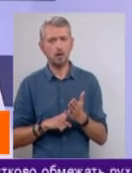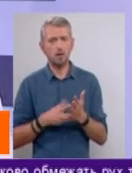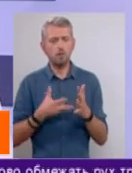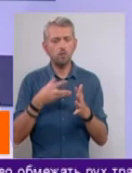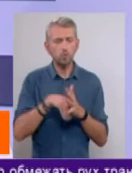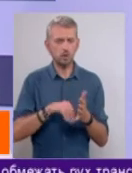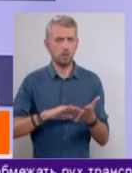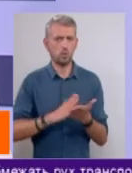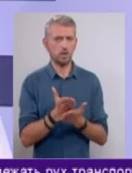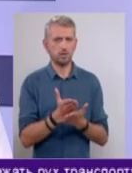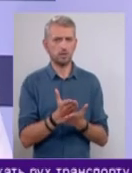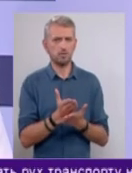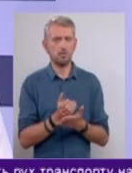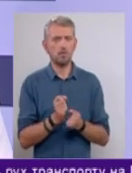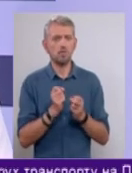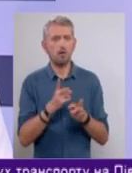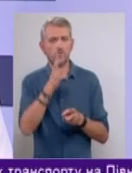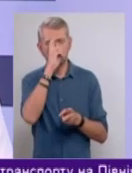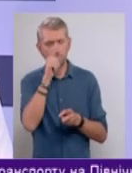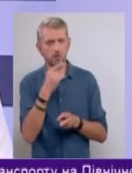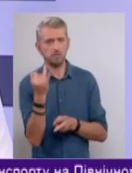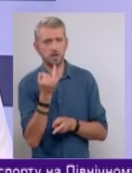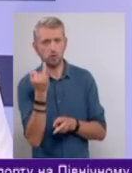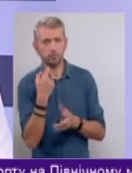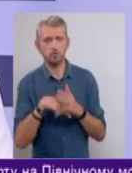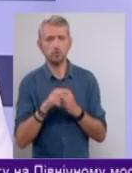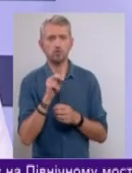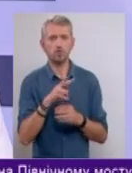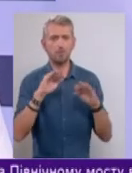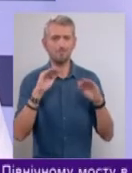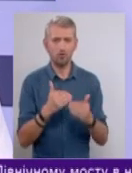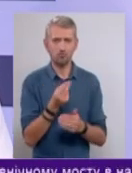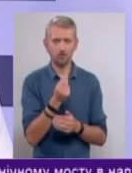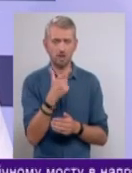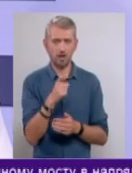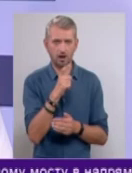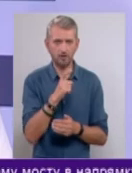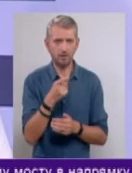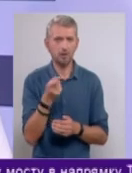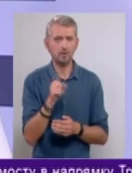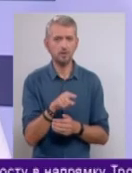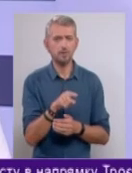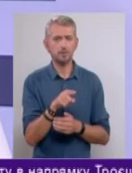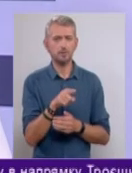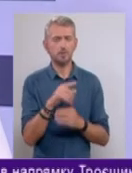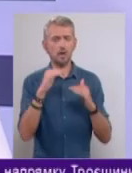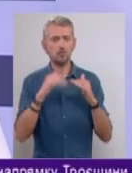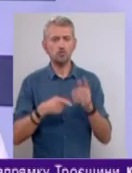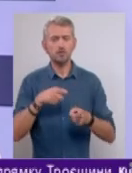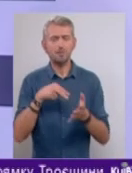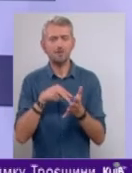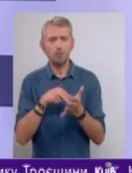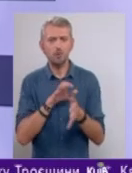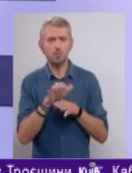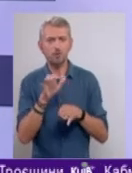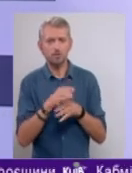внутренней политики, да, насколько государство как бы в этом заинтересовано, потому что чем ниже цена на газ, тем ниже себестоимость производимой